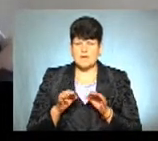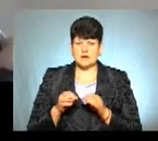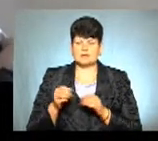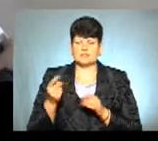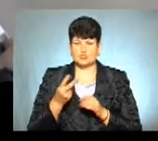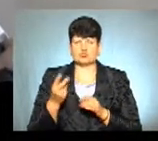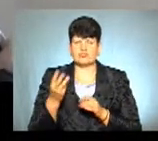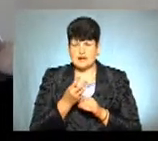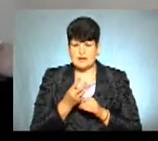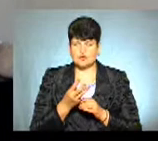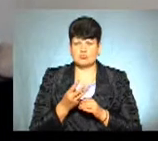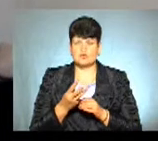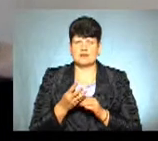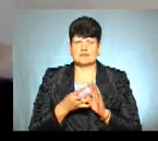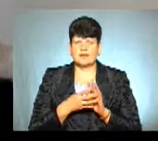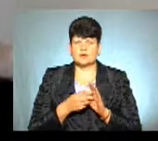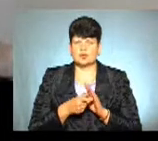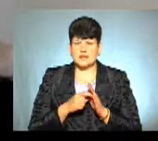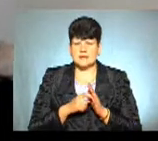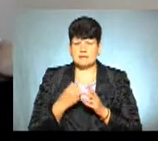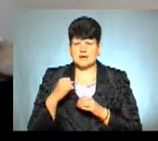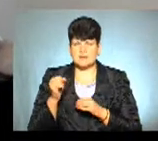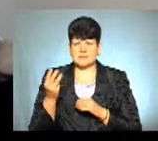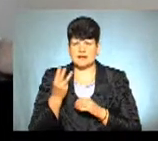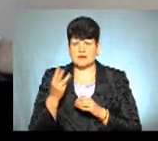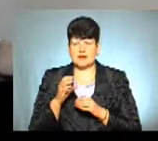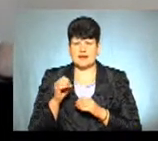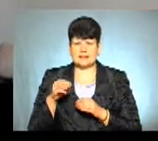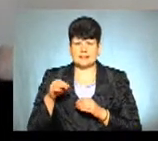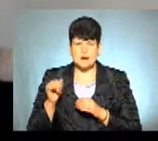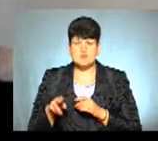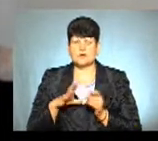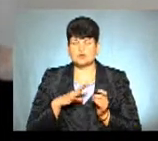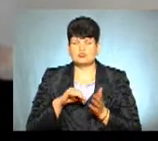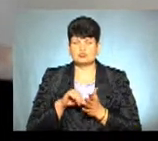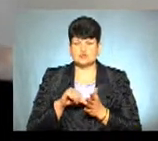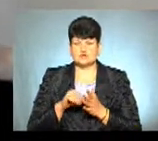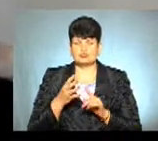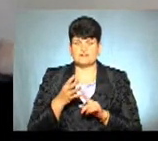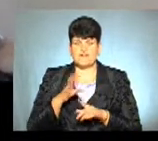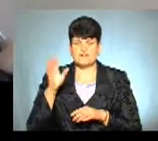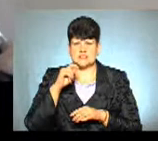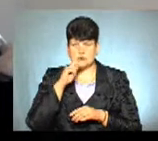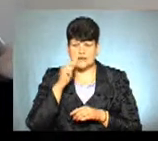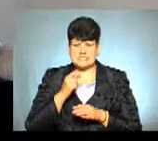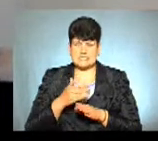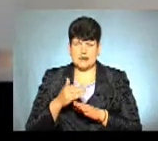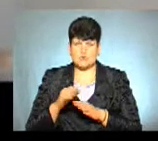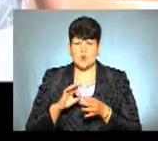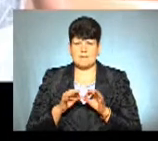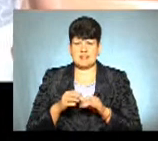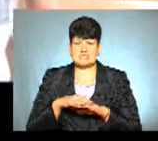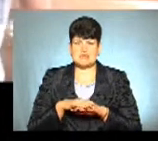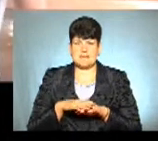І у деп'ятому класі я переміг у третьому етапі і був учасником чельгартового етапу, тобто всеукраїнського етапу олімпіади з